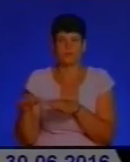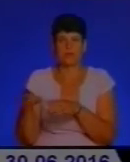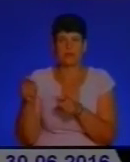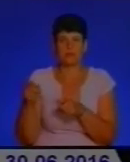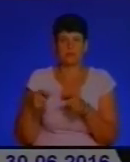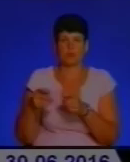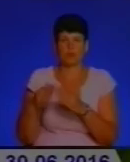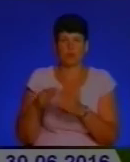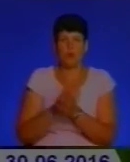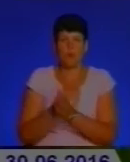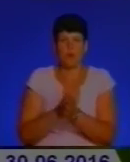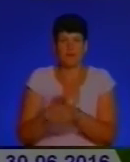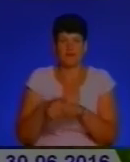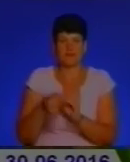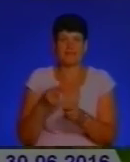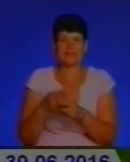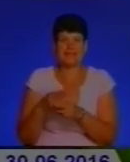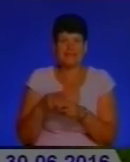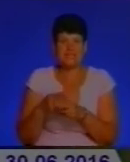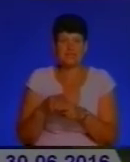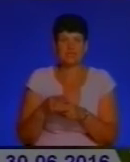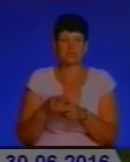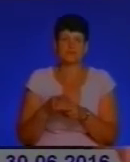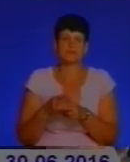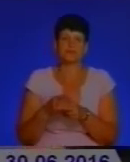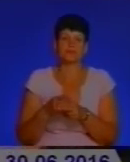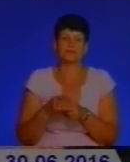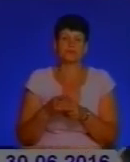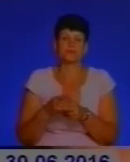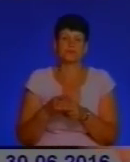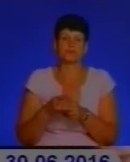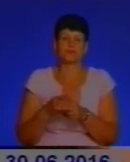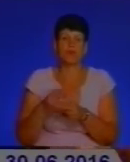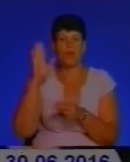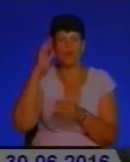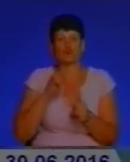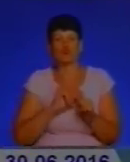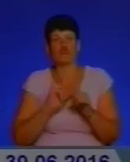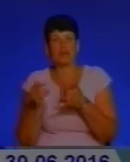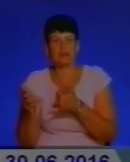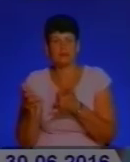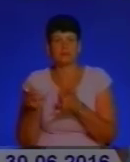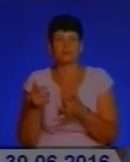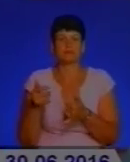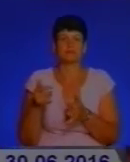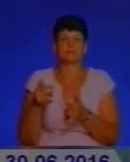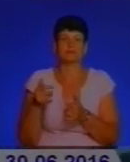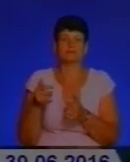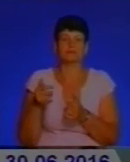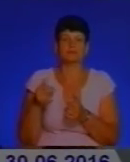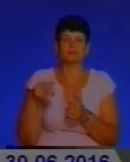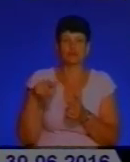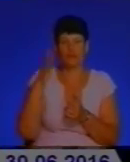помив ніж, помив, поуснув його, воді воду вили, зайшовши в літню